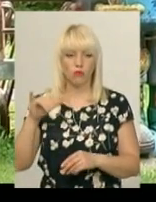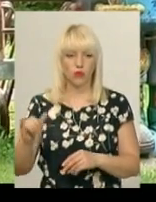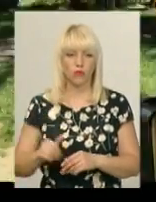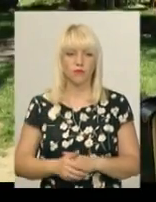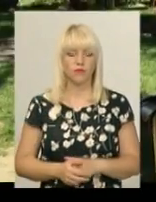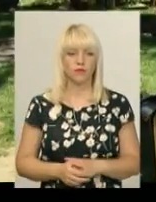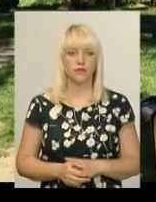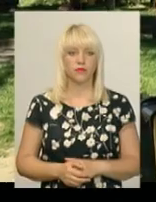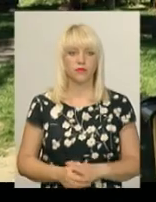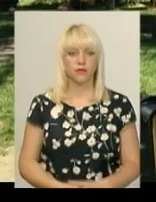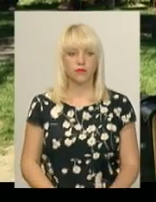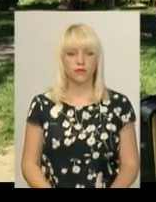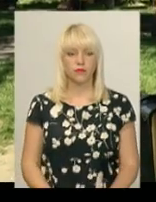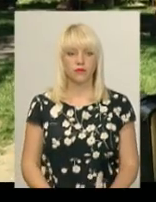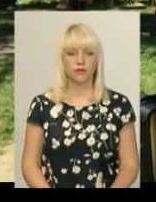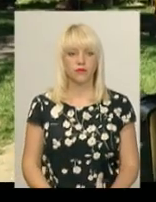передбачили.